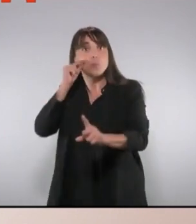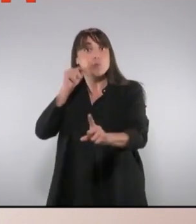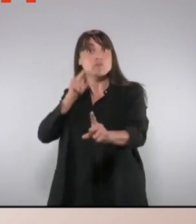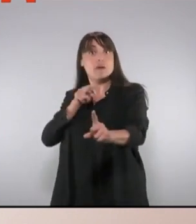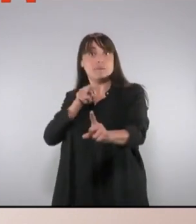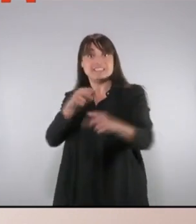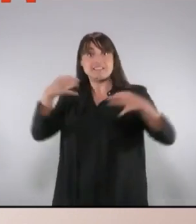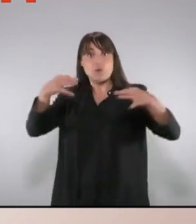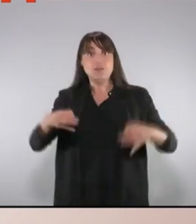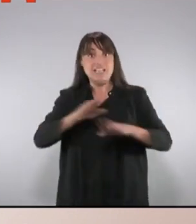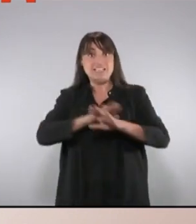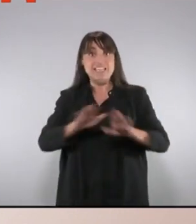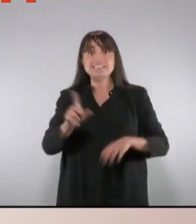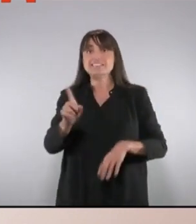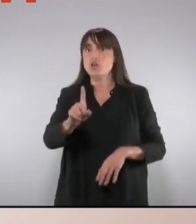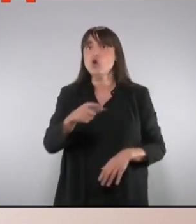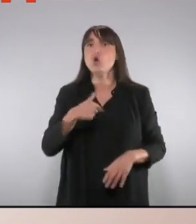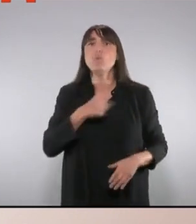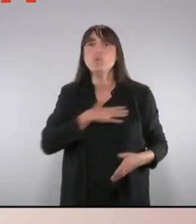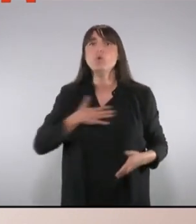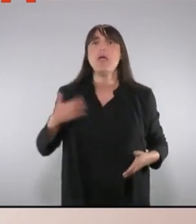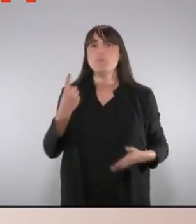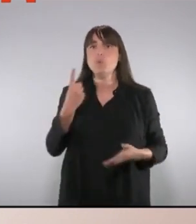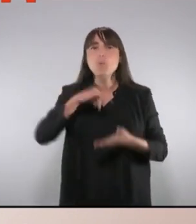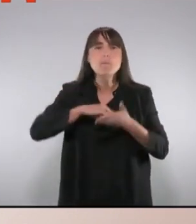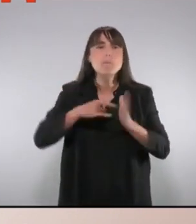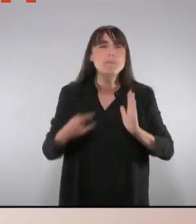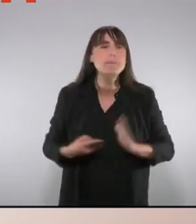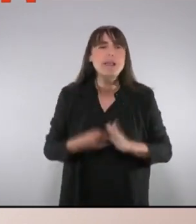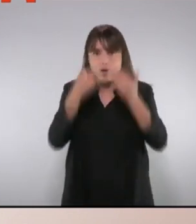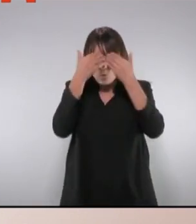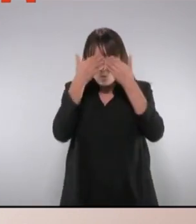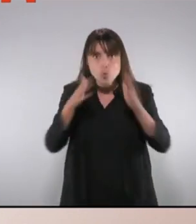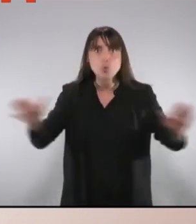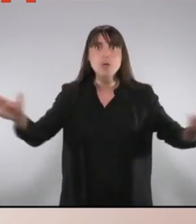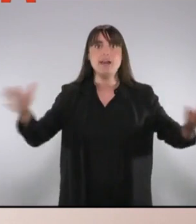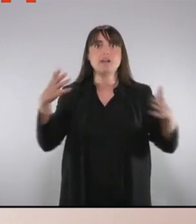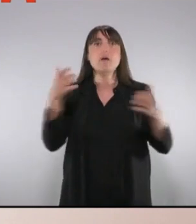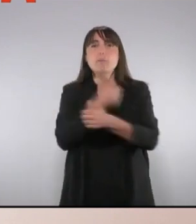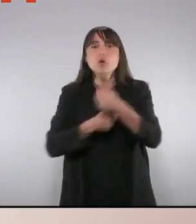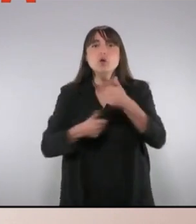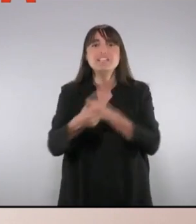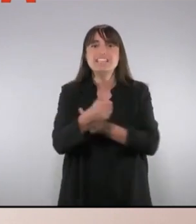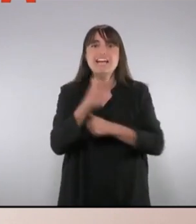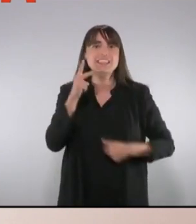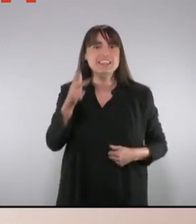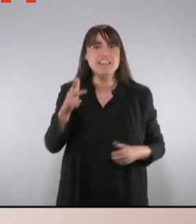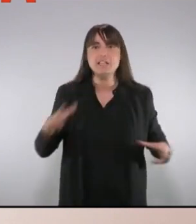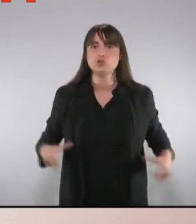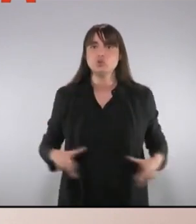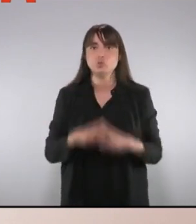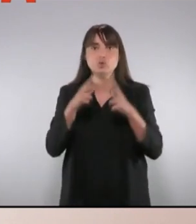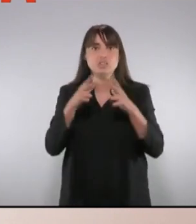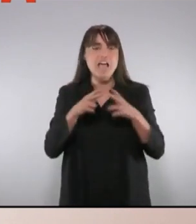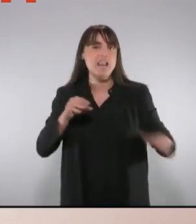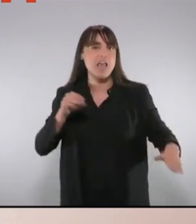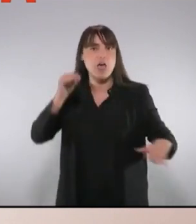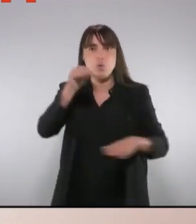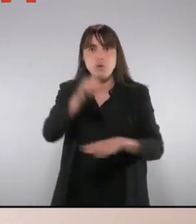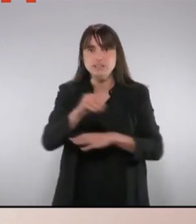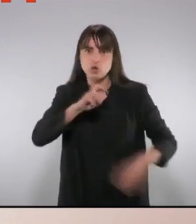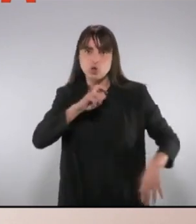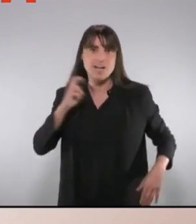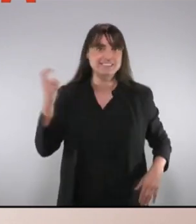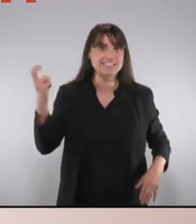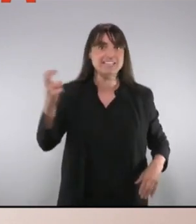un pla absolutament obert a àmbits de serveis socials, territori, habitatge, drets socials, civils, educació, etcètera.